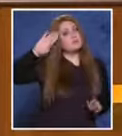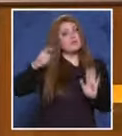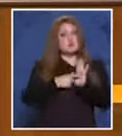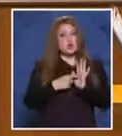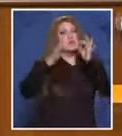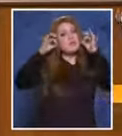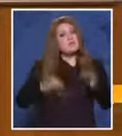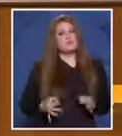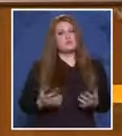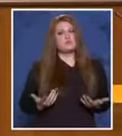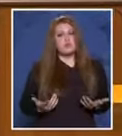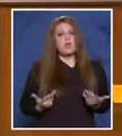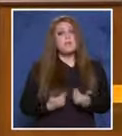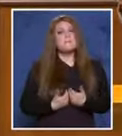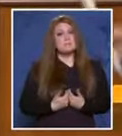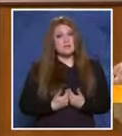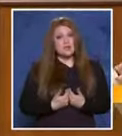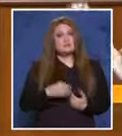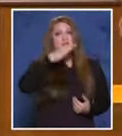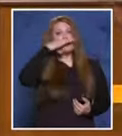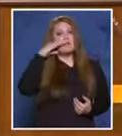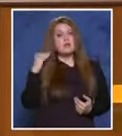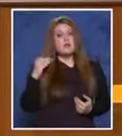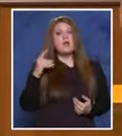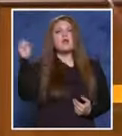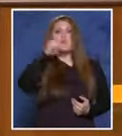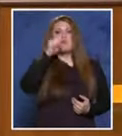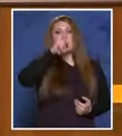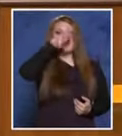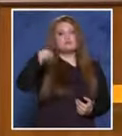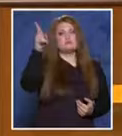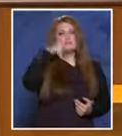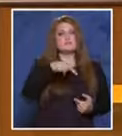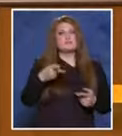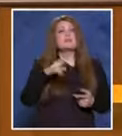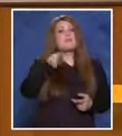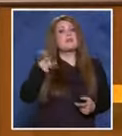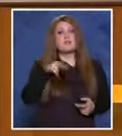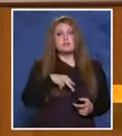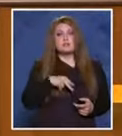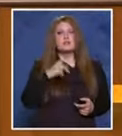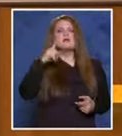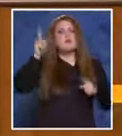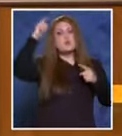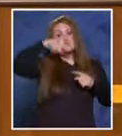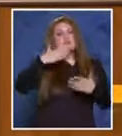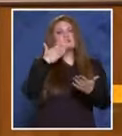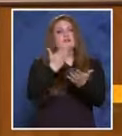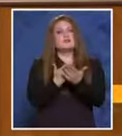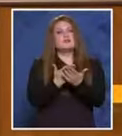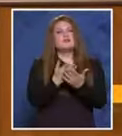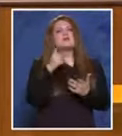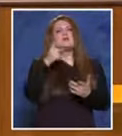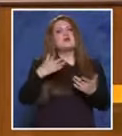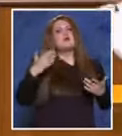какъвто е. А при нас в България боя е забранен. Утре ще ви представим интересен потребителски